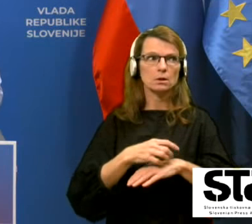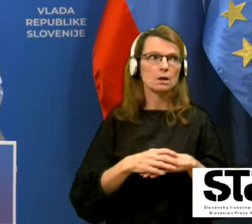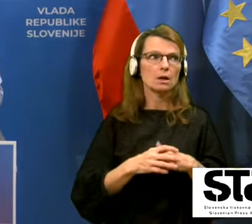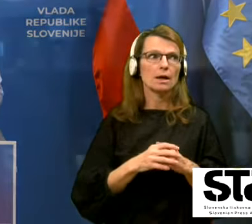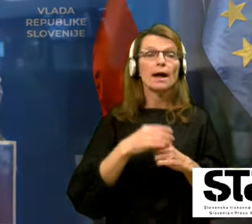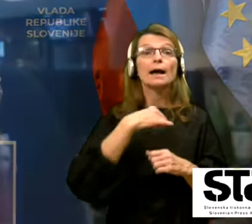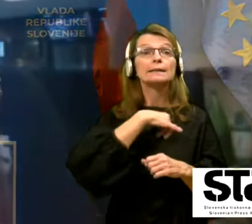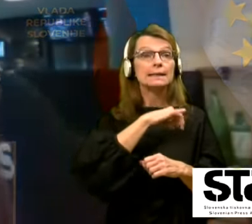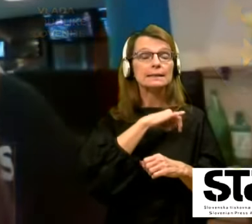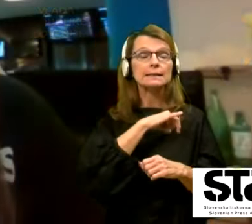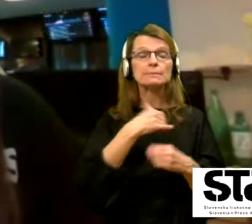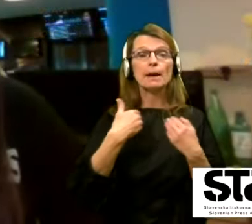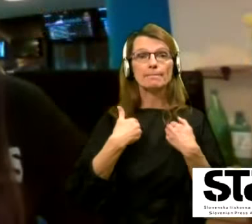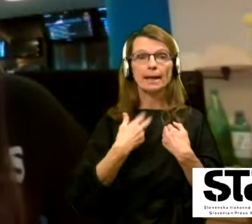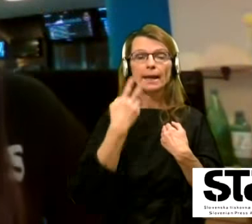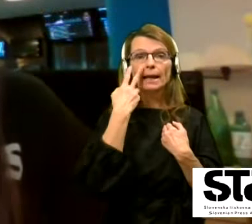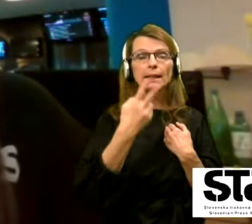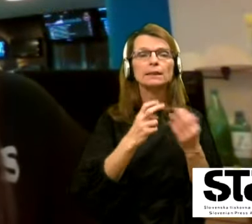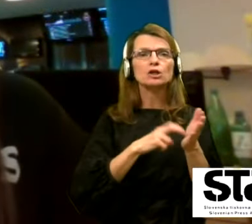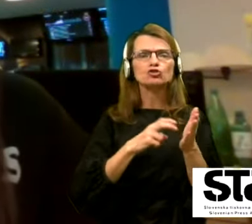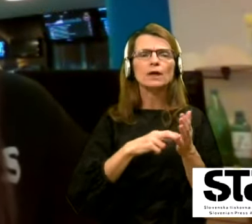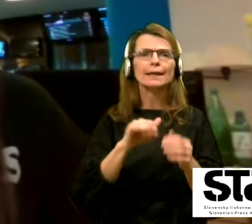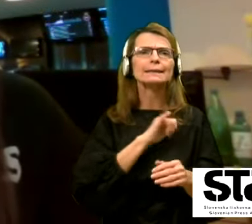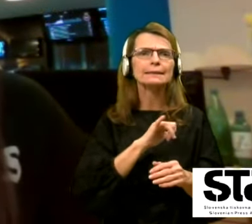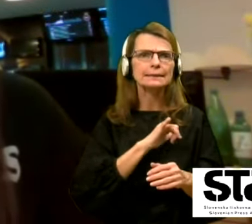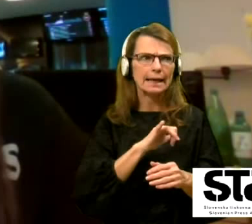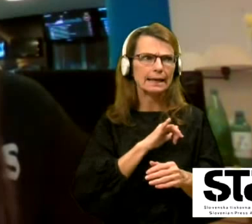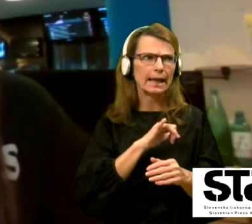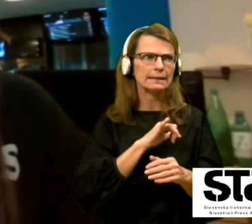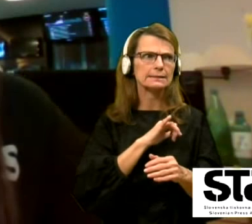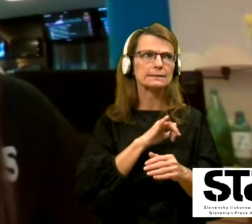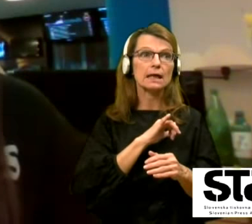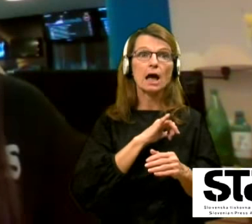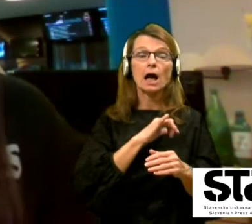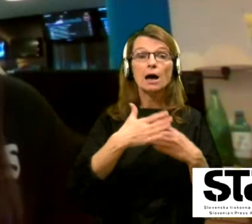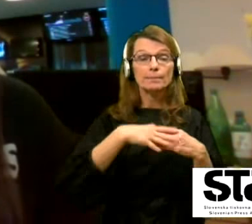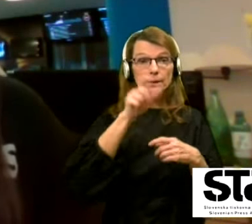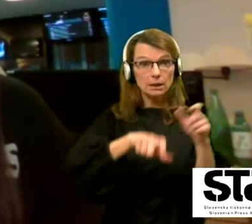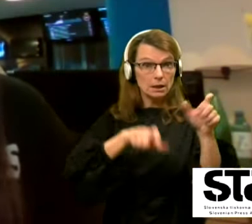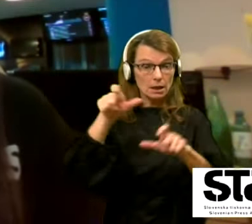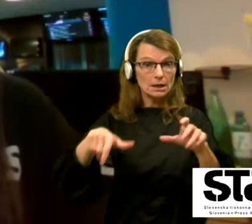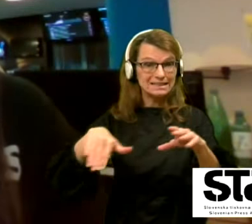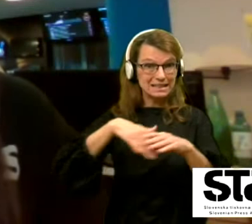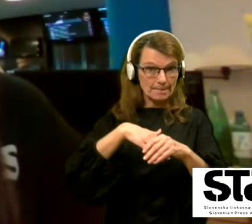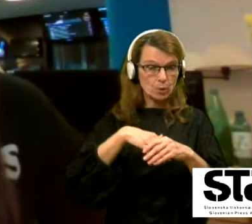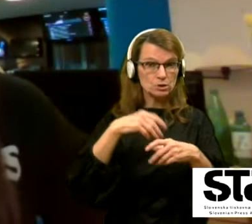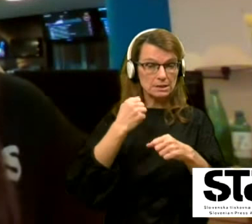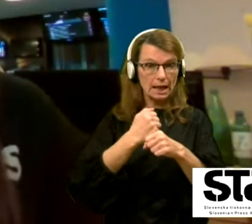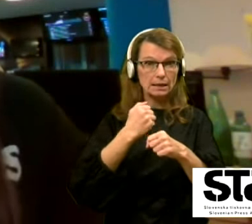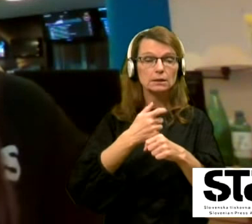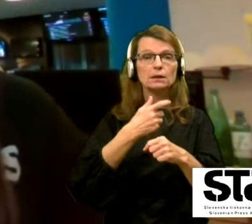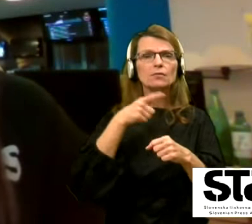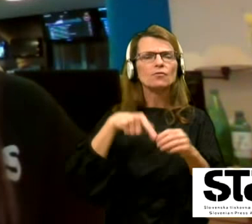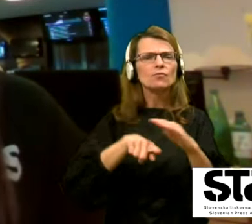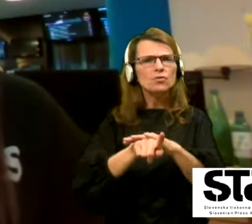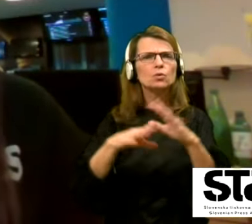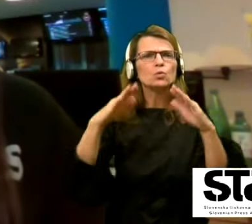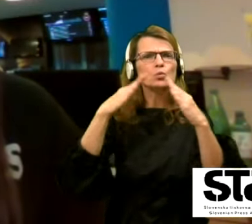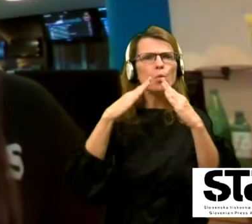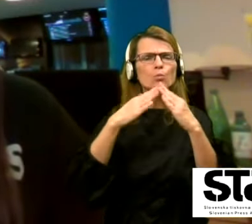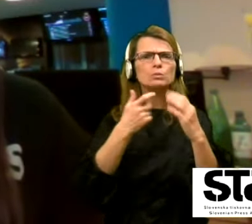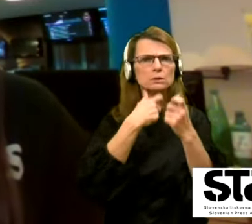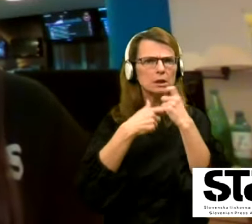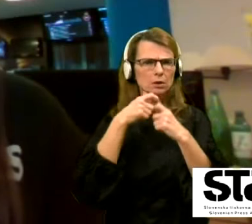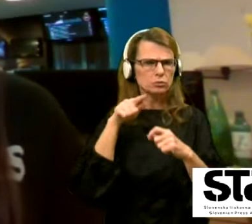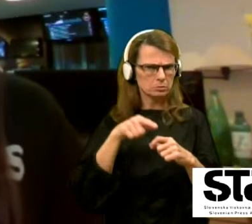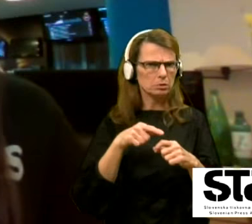Ja, me ne zanima, glede še interesa pri zaposlenih v domovih starejših, ki je predvsej nizek.